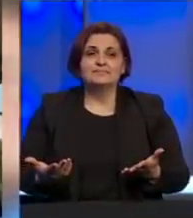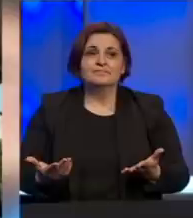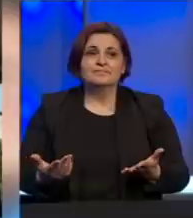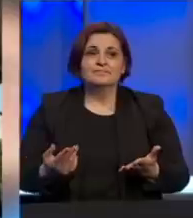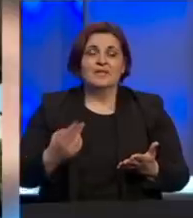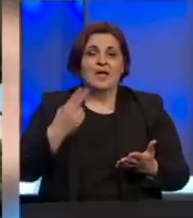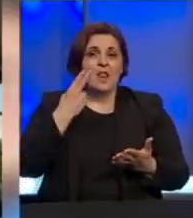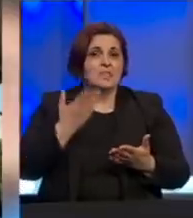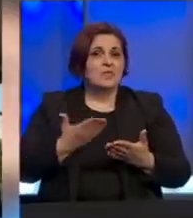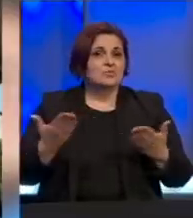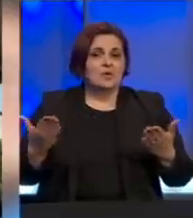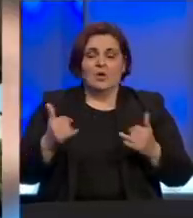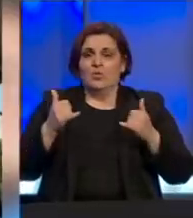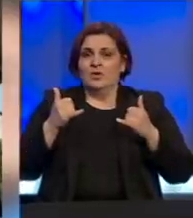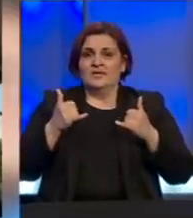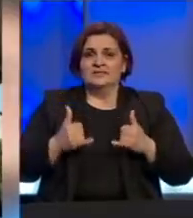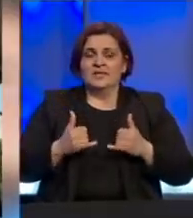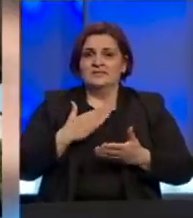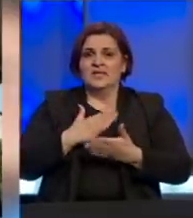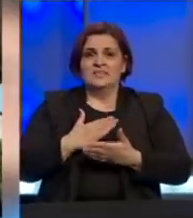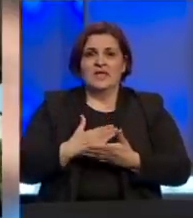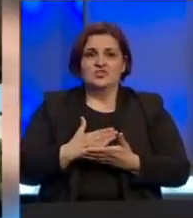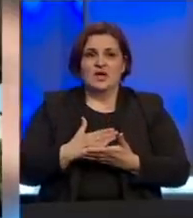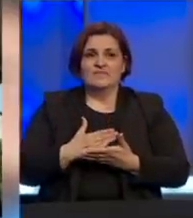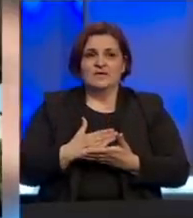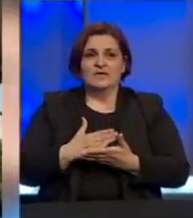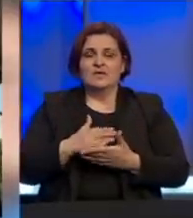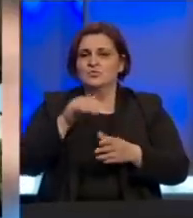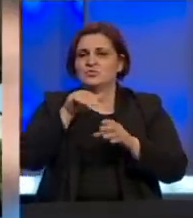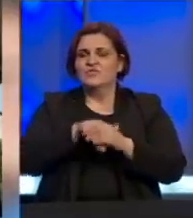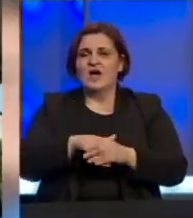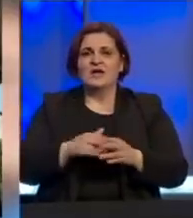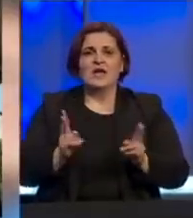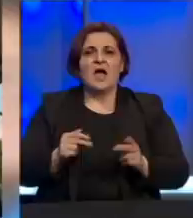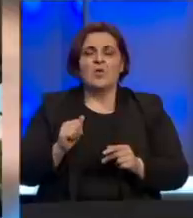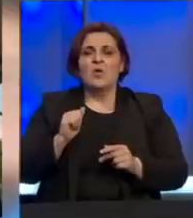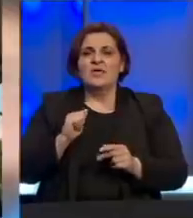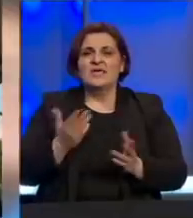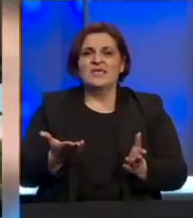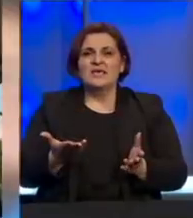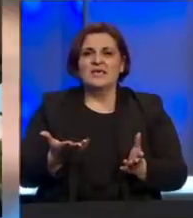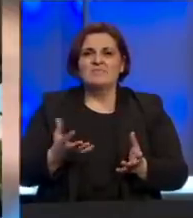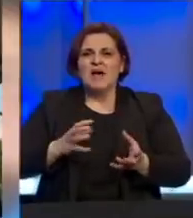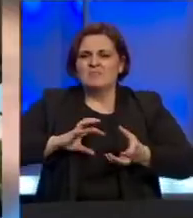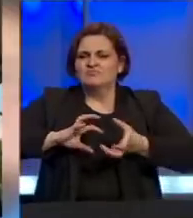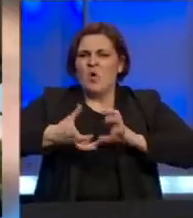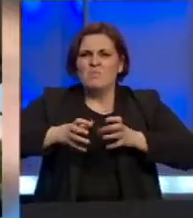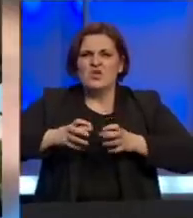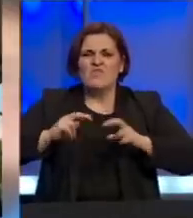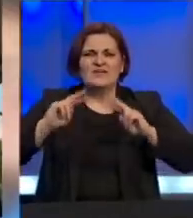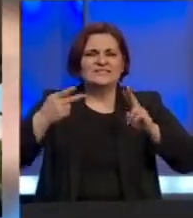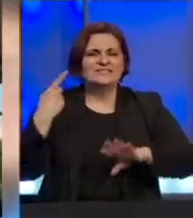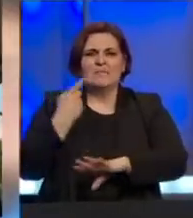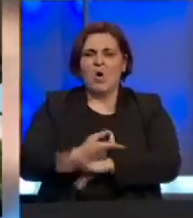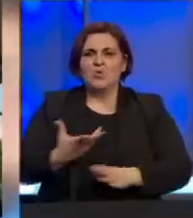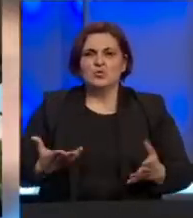gledajući kako ovo trenutno se dešava i u suštini kako imamo kompleksan sistem odluka